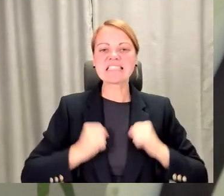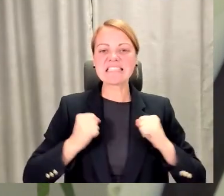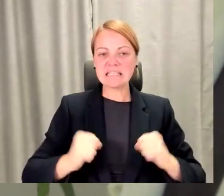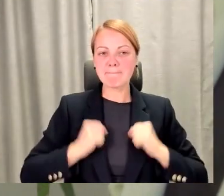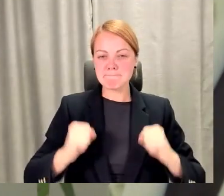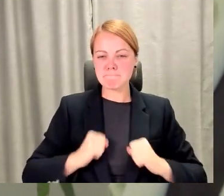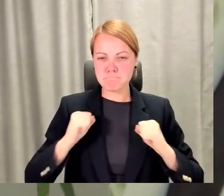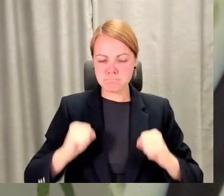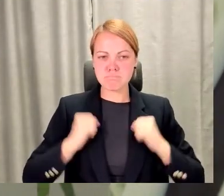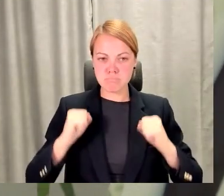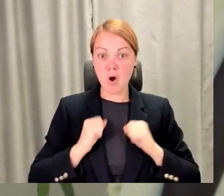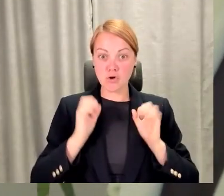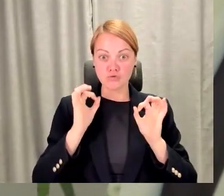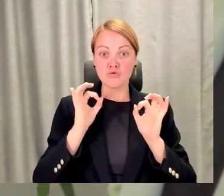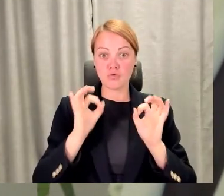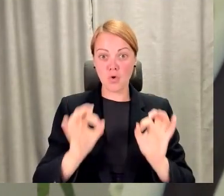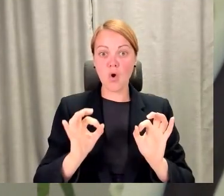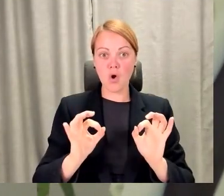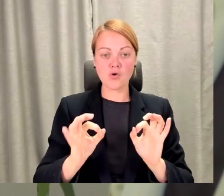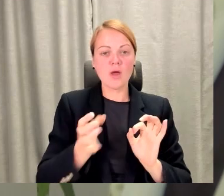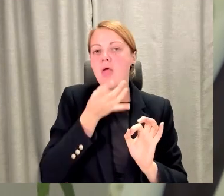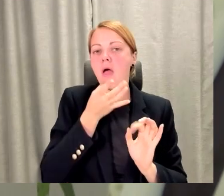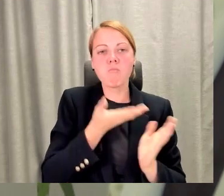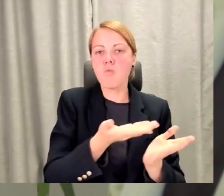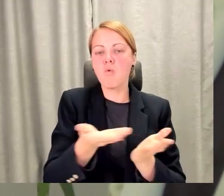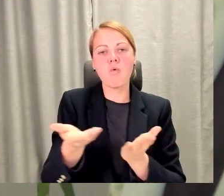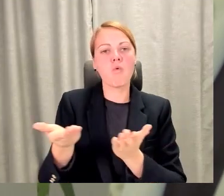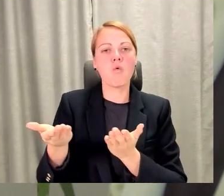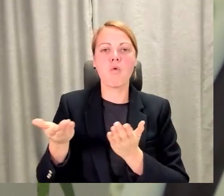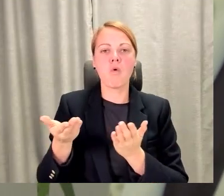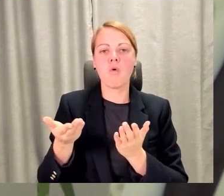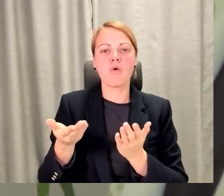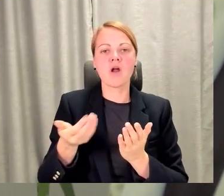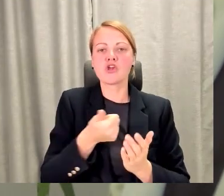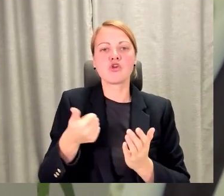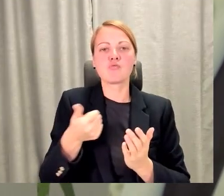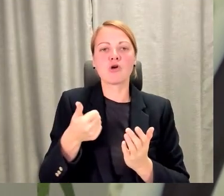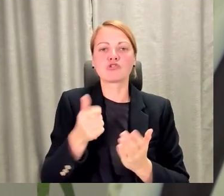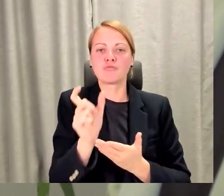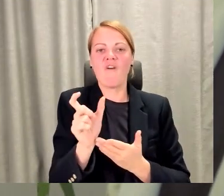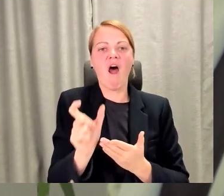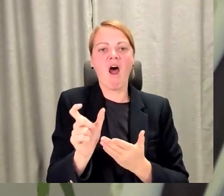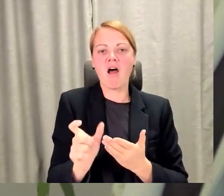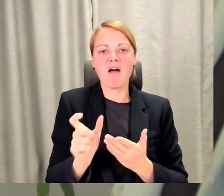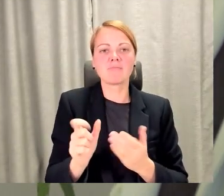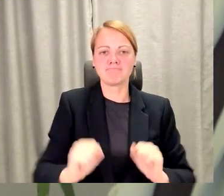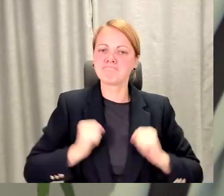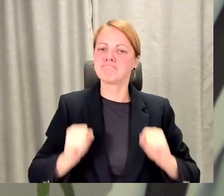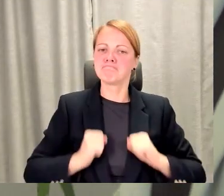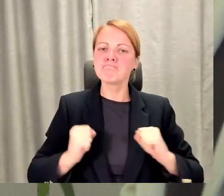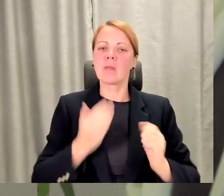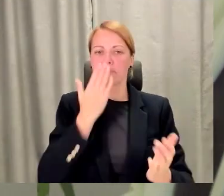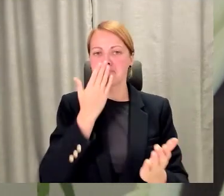jebkurā īpašības vārda izpausmē, norādus to, ka cilvēks ir